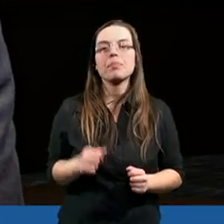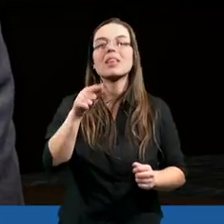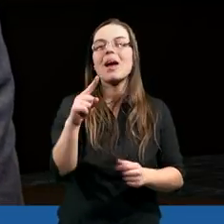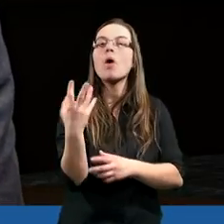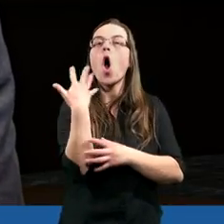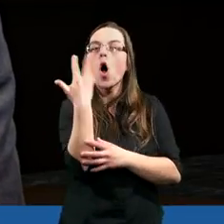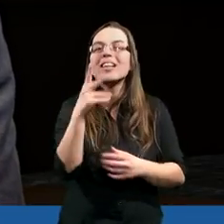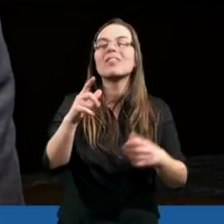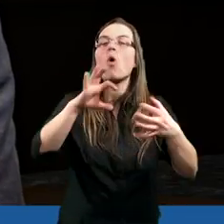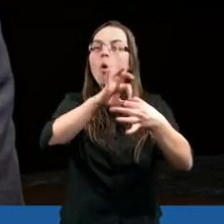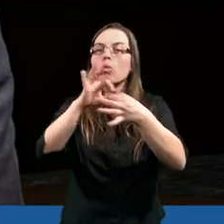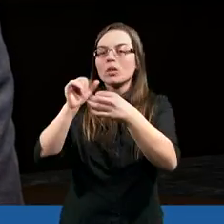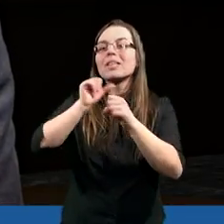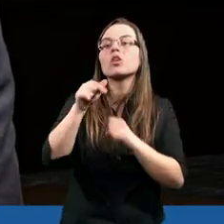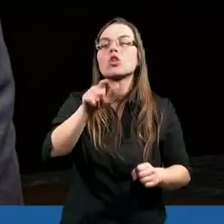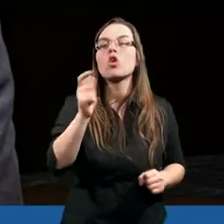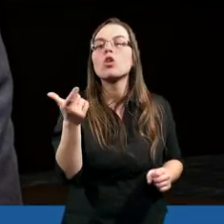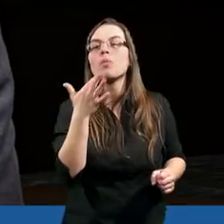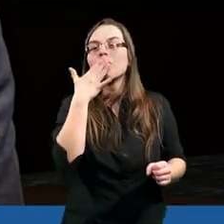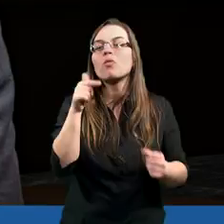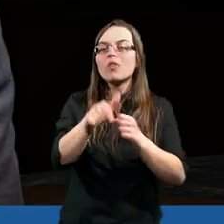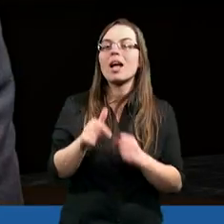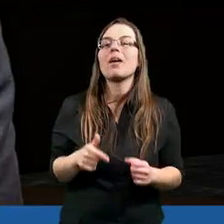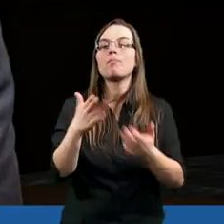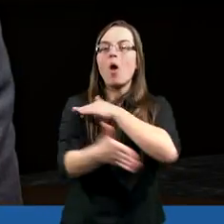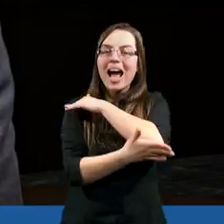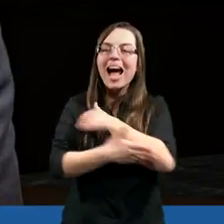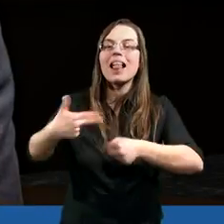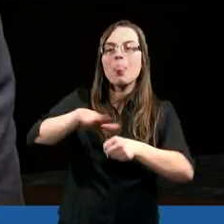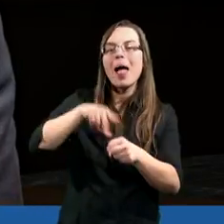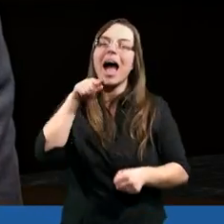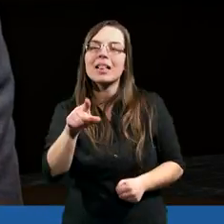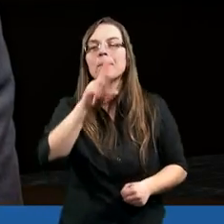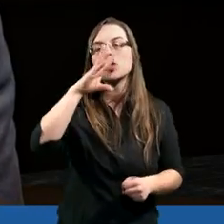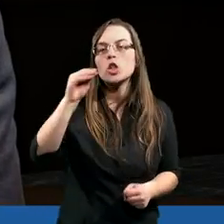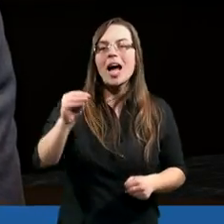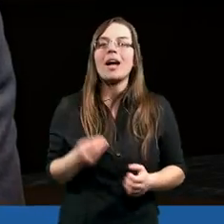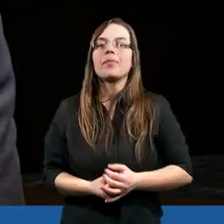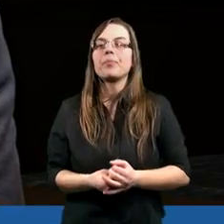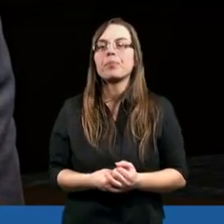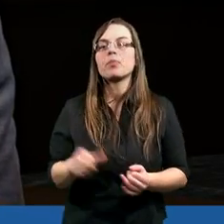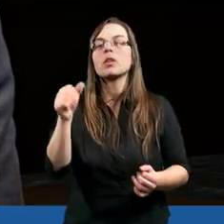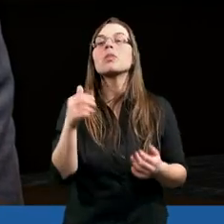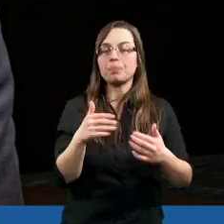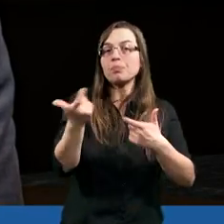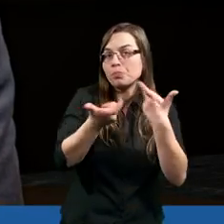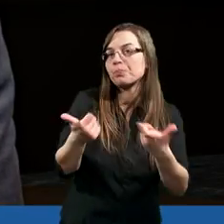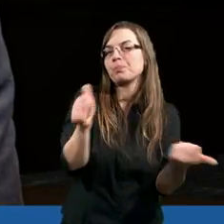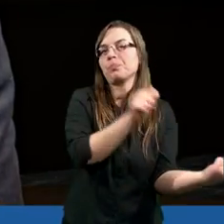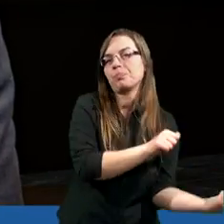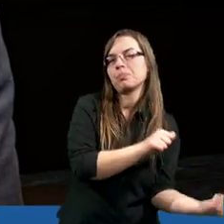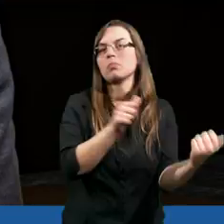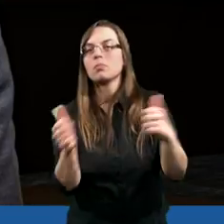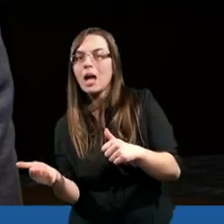ogniwem łączącym, to jest nasza osobista decyzja polegająca na tym, że przyjmujemy chrzest.